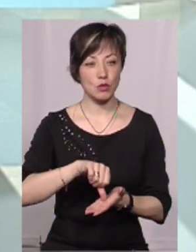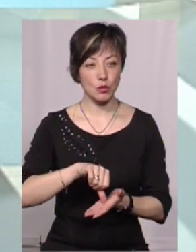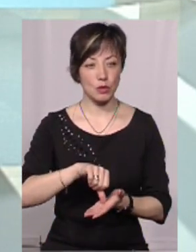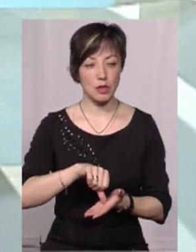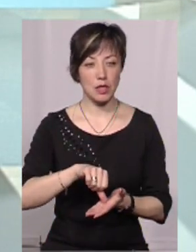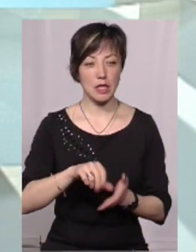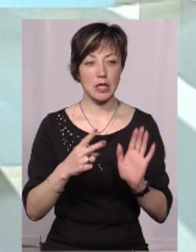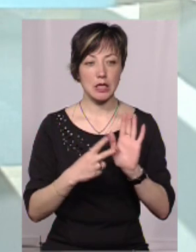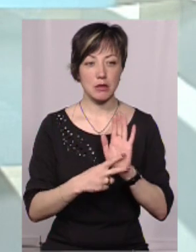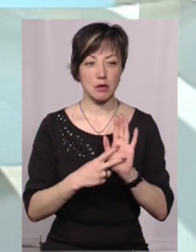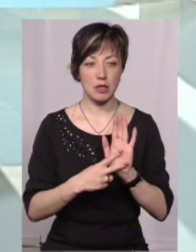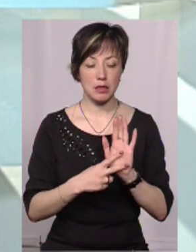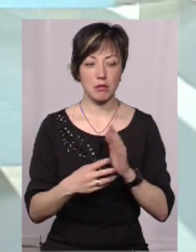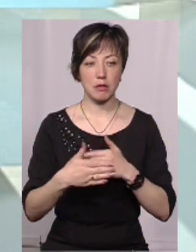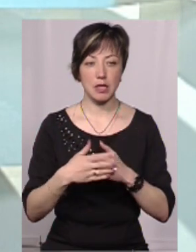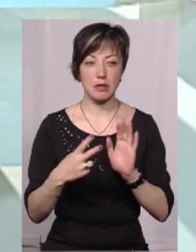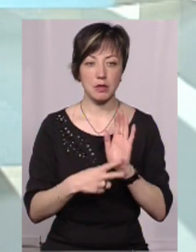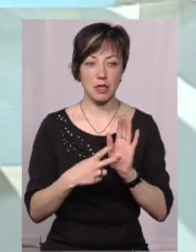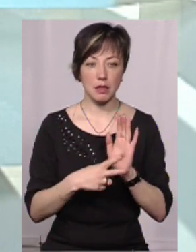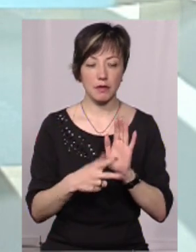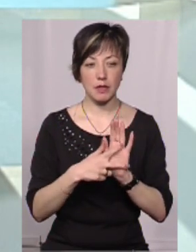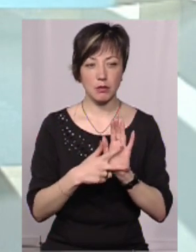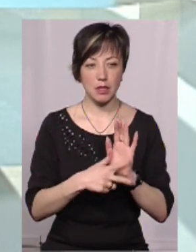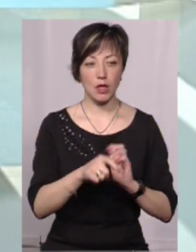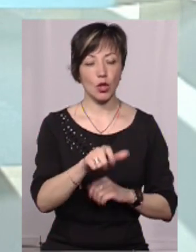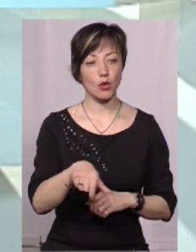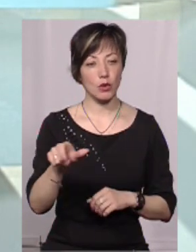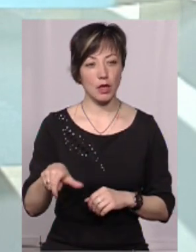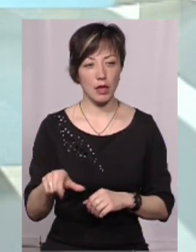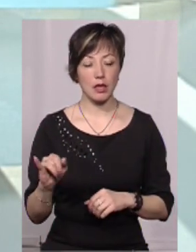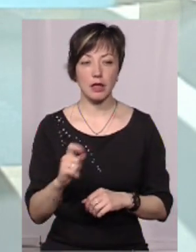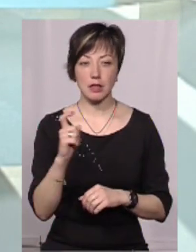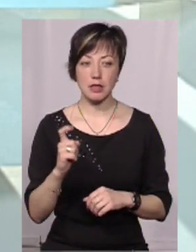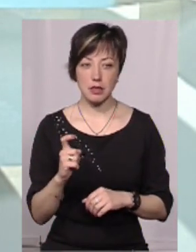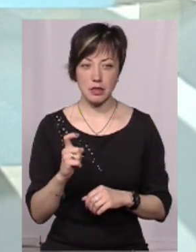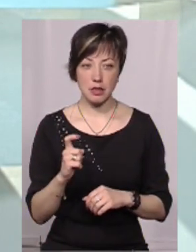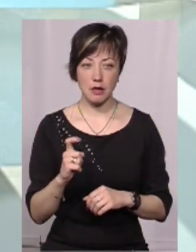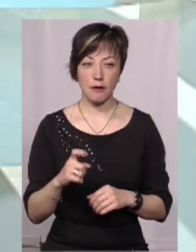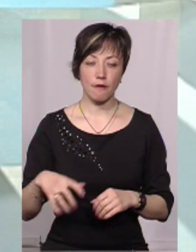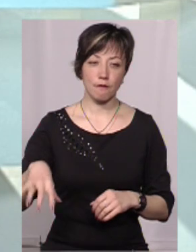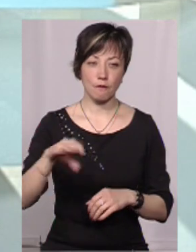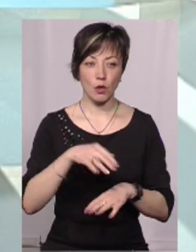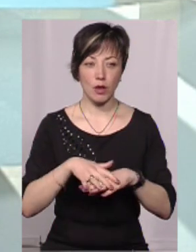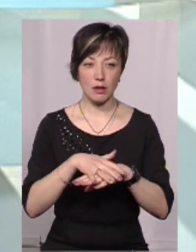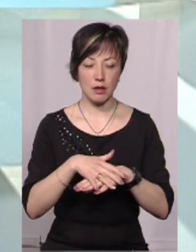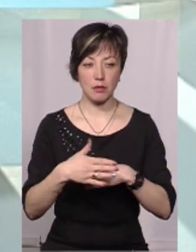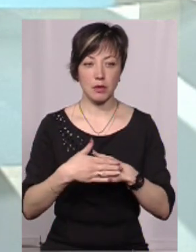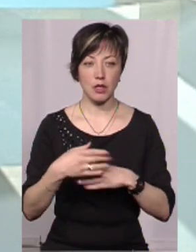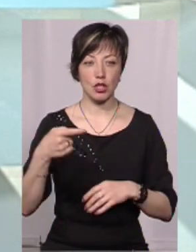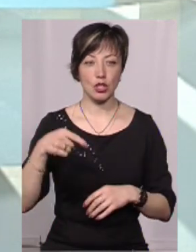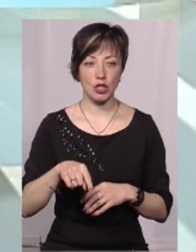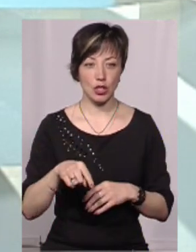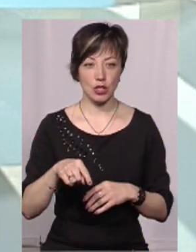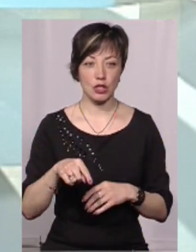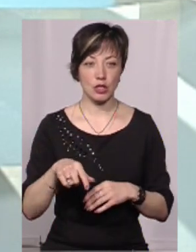біля 70-80 людей із всього населення, біля тисячі